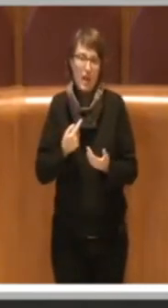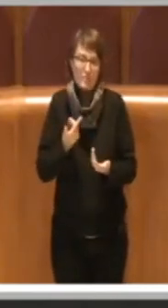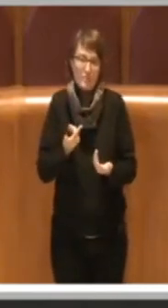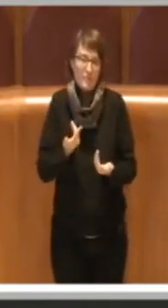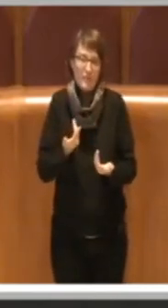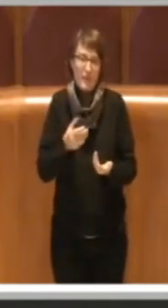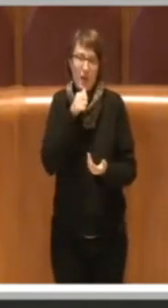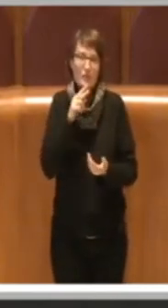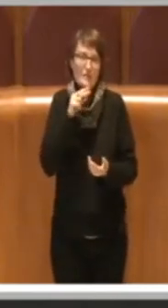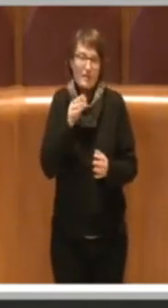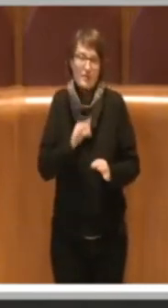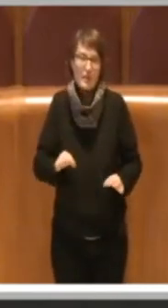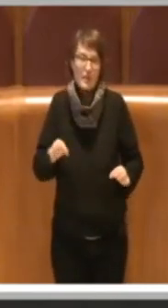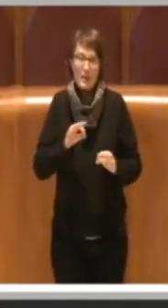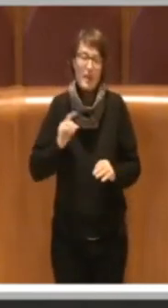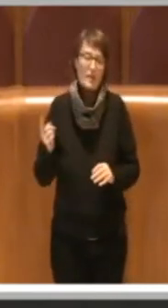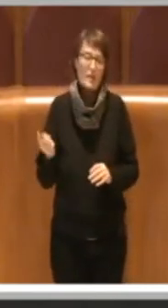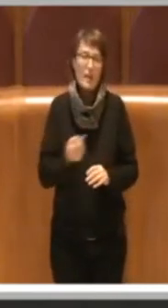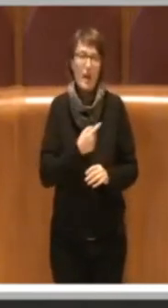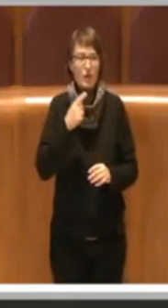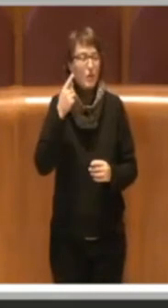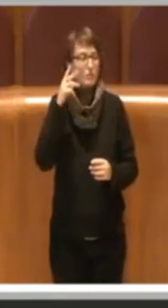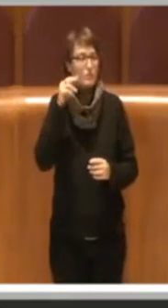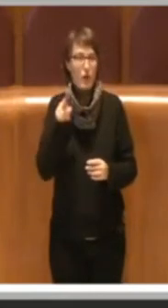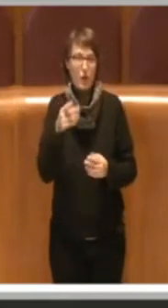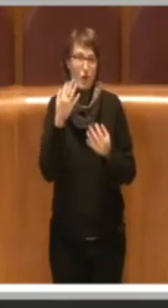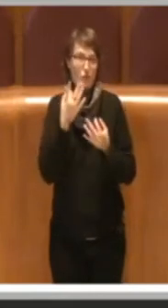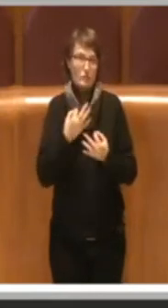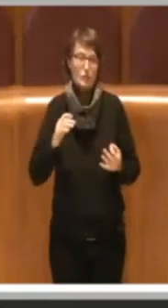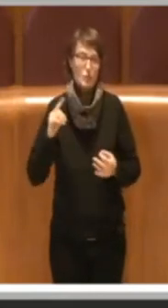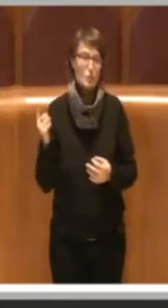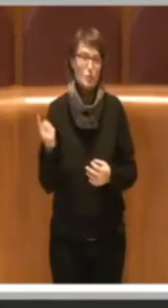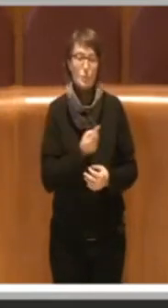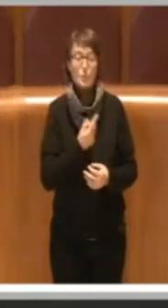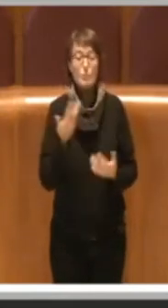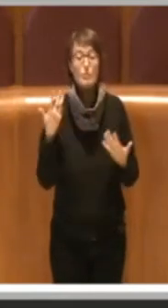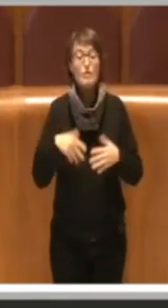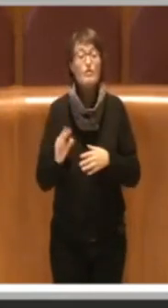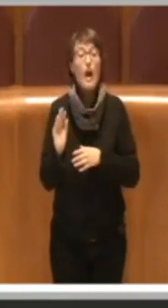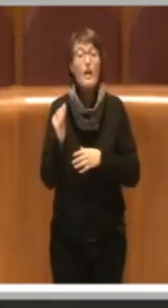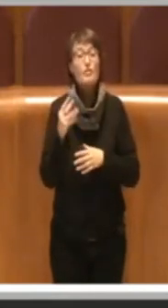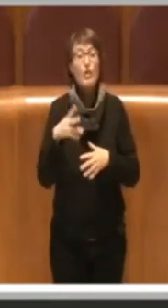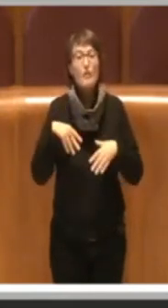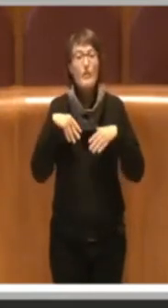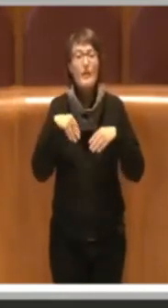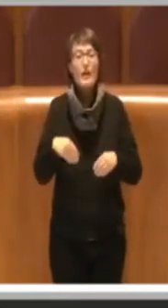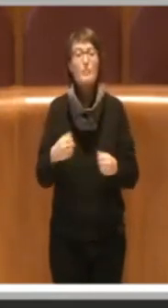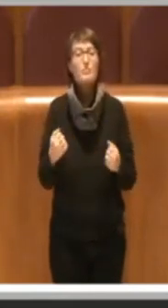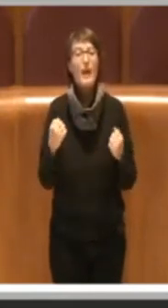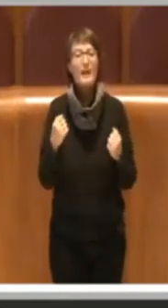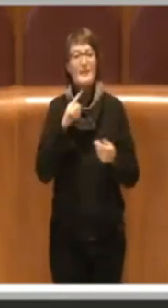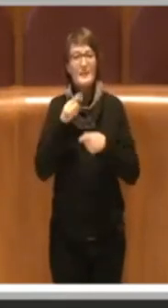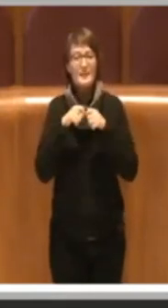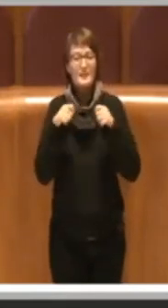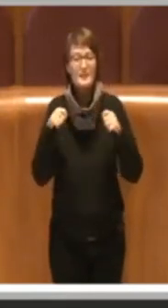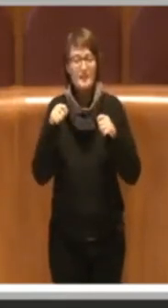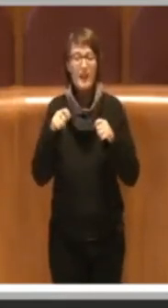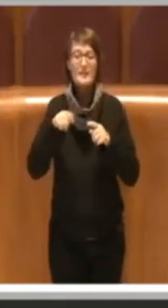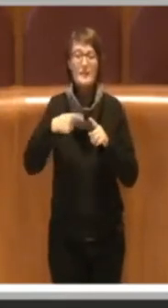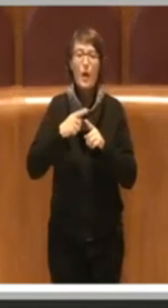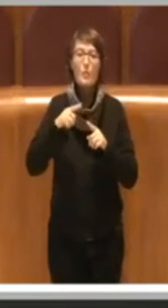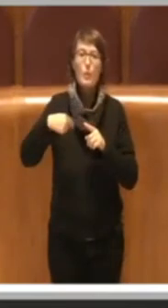Partecipò giovanissima alla Resistenza, fu una delle 21 donne elette nell'Assemblea Costituente